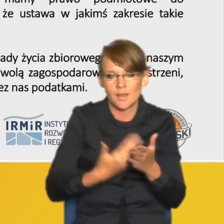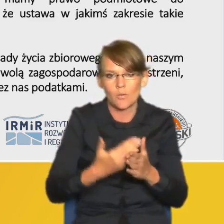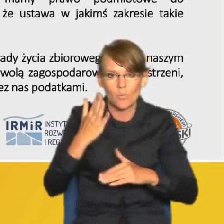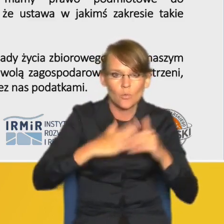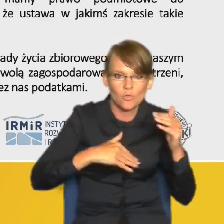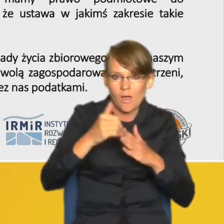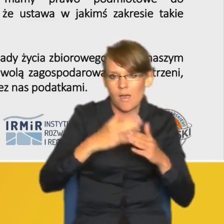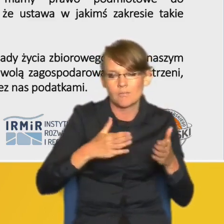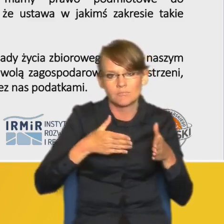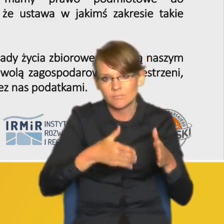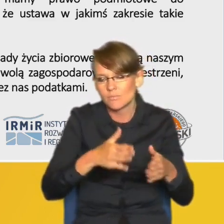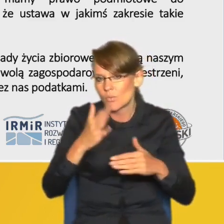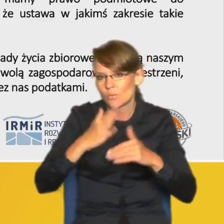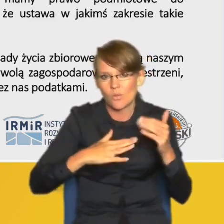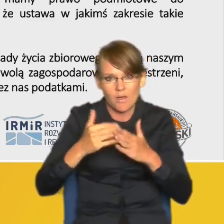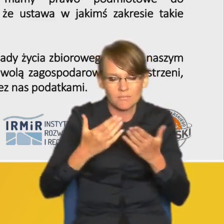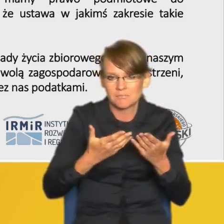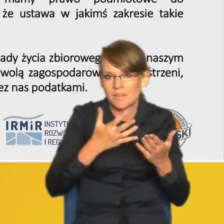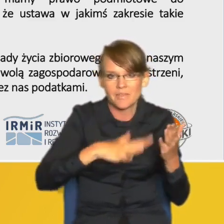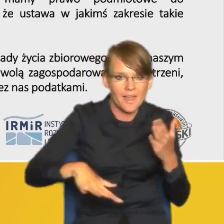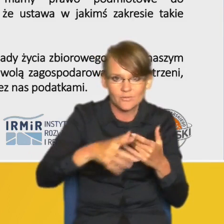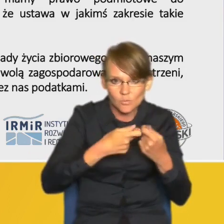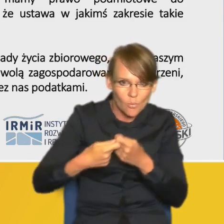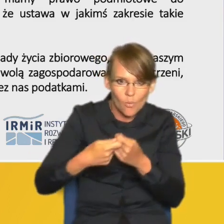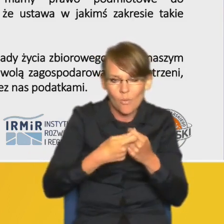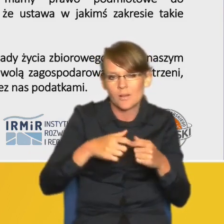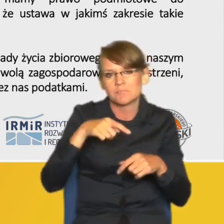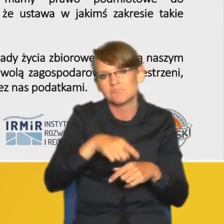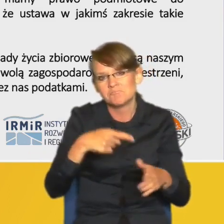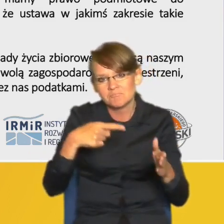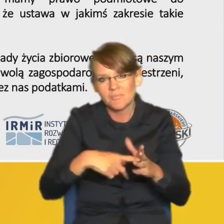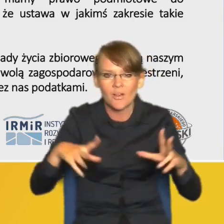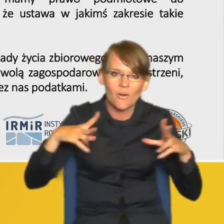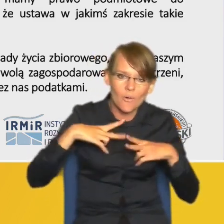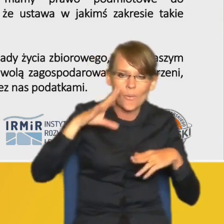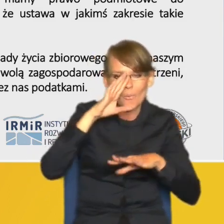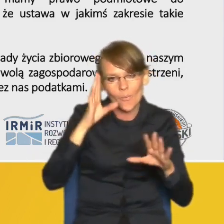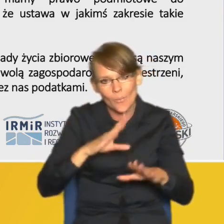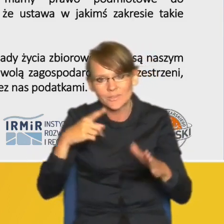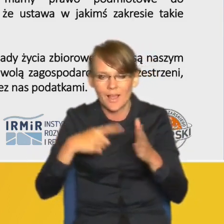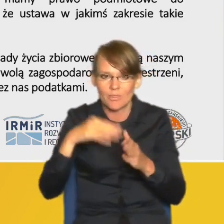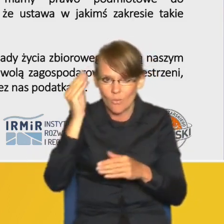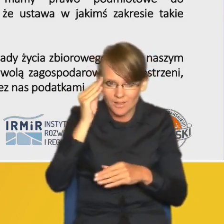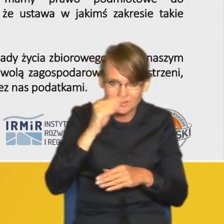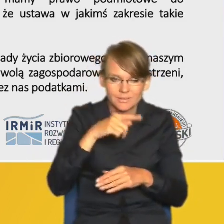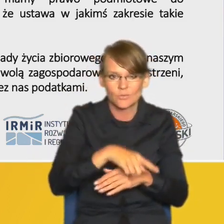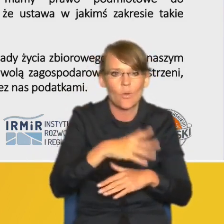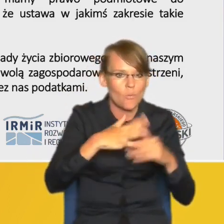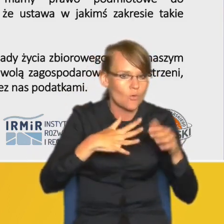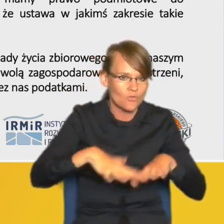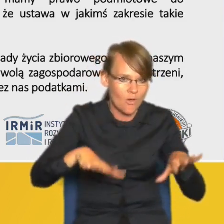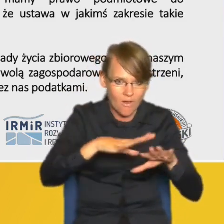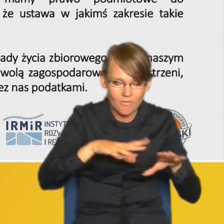wspólnych służących czy to celom rekreacyjnym wypoczynkowym edukacyjnym no nie jest jakimś obowiązkiem